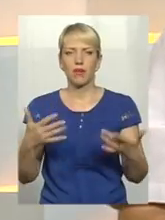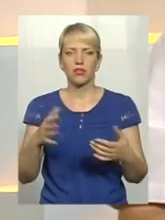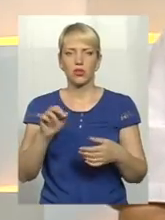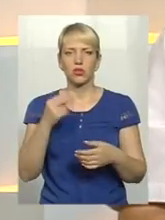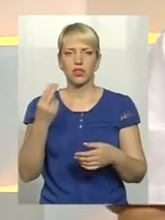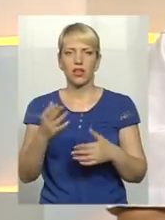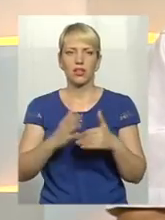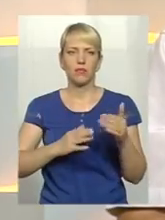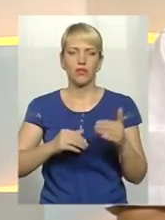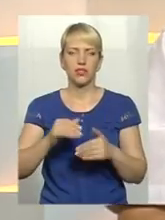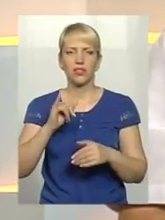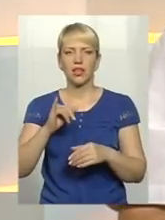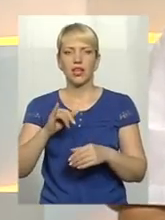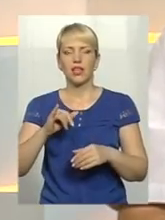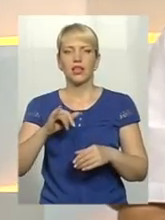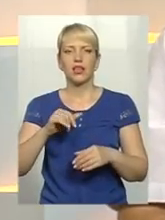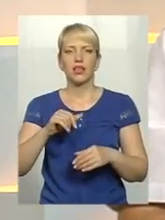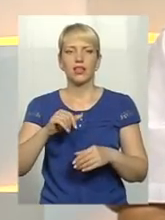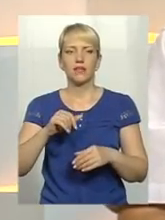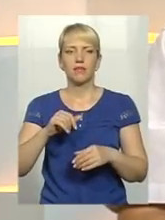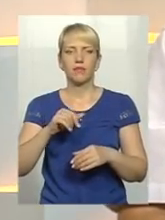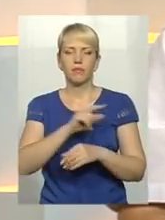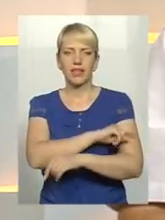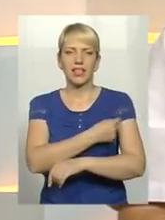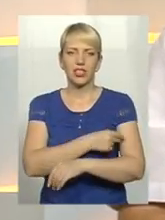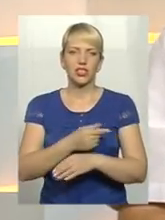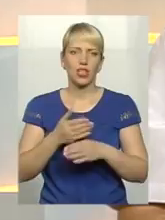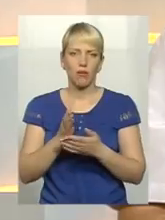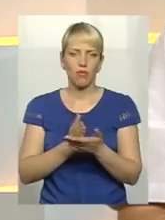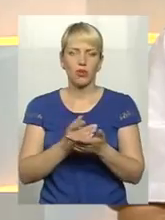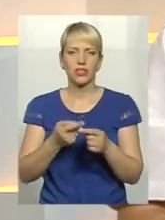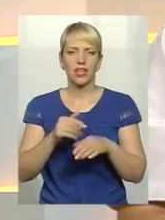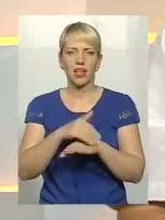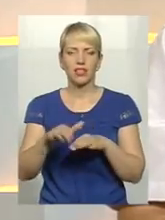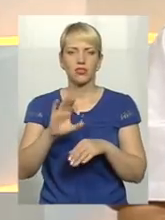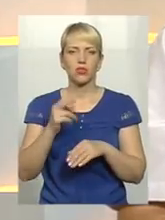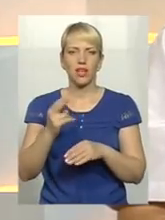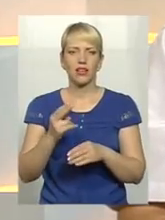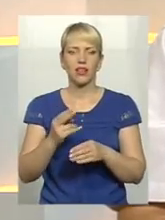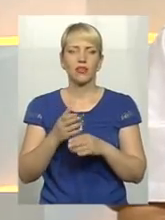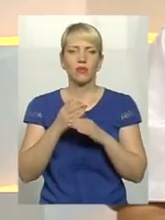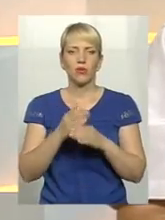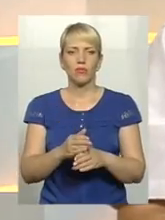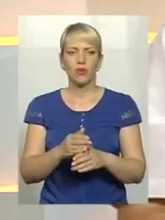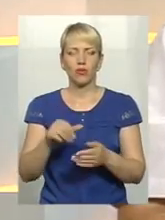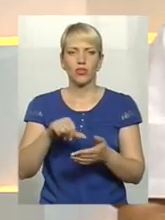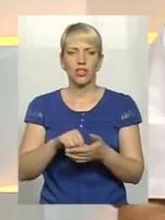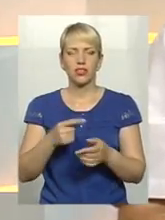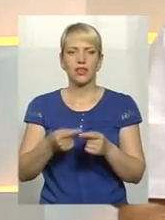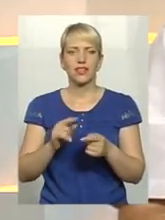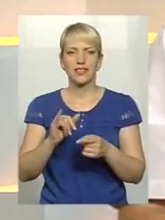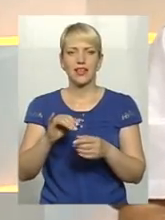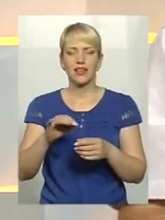професійних, і психологічних, і медичних послуг. Це адресна соціальна допомога учасниками та сім'ям, це і